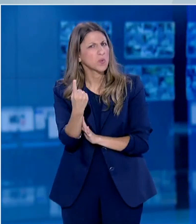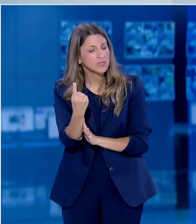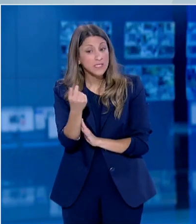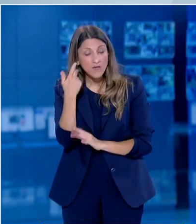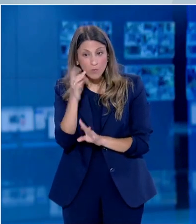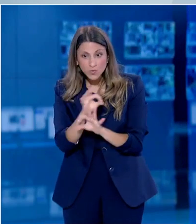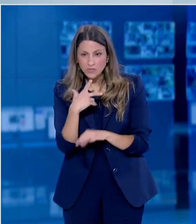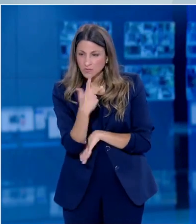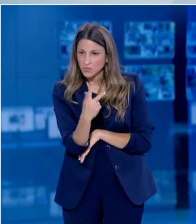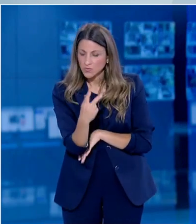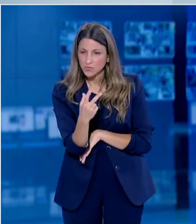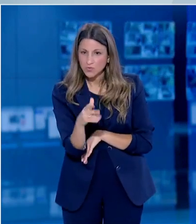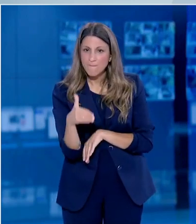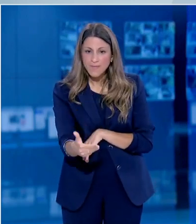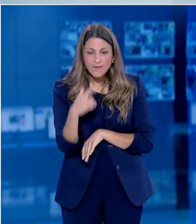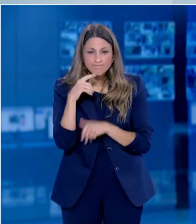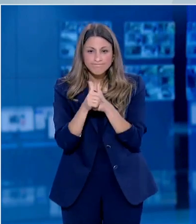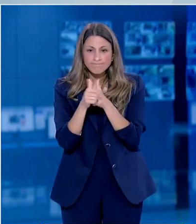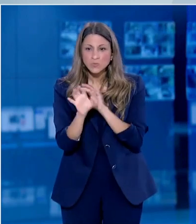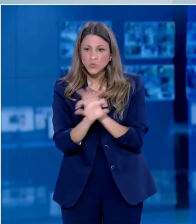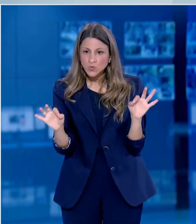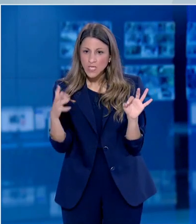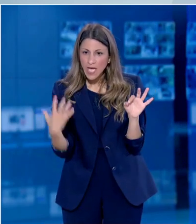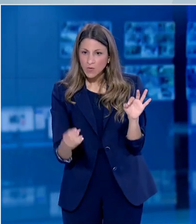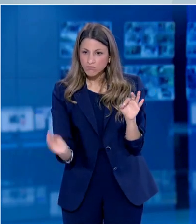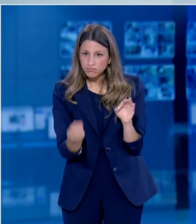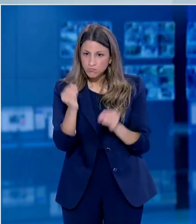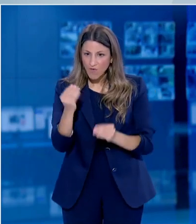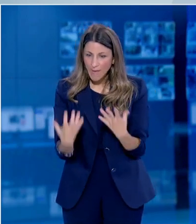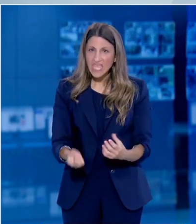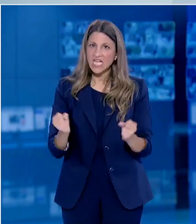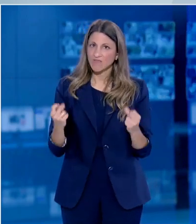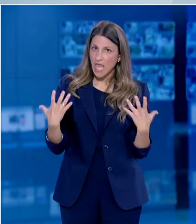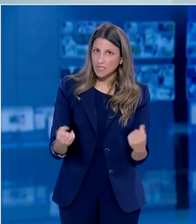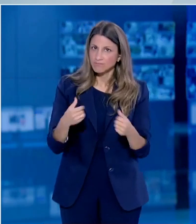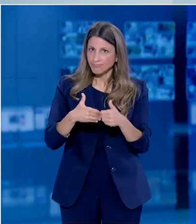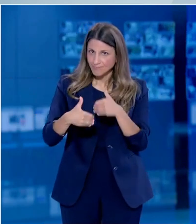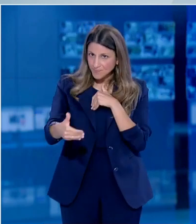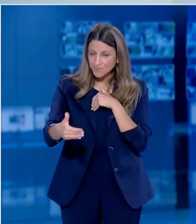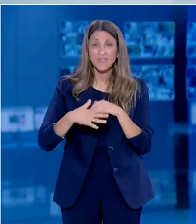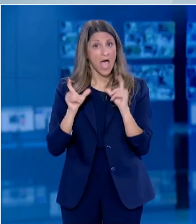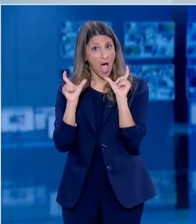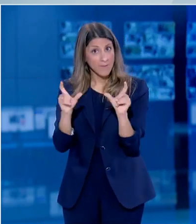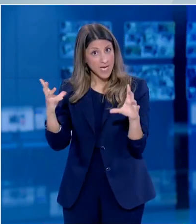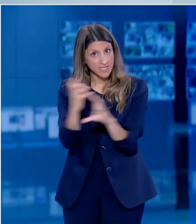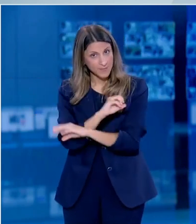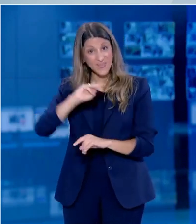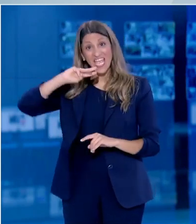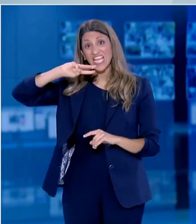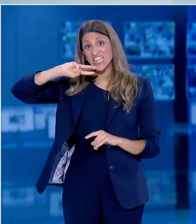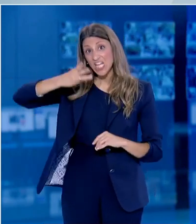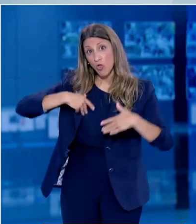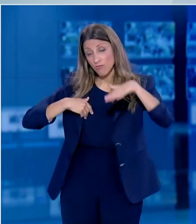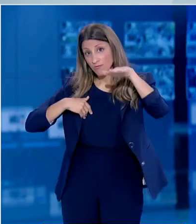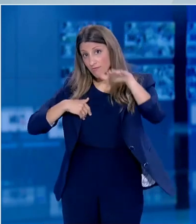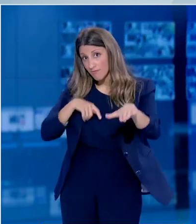βλέπουν αν δουλεύει καλά αυτή η μεσαία δόση χωρίς ανεπιθύμητες ενέργειες, με ασφάλεια και δημιουργεί ψηλά αντισώματα. Και στην τρίτη φάση το δίνουν στον